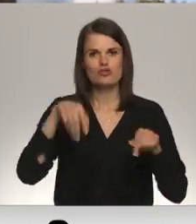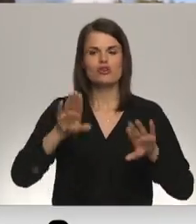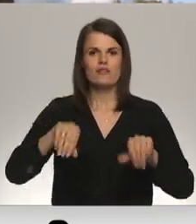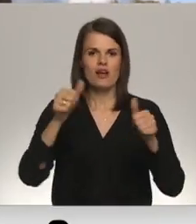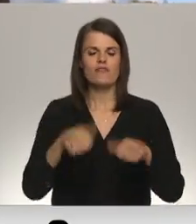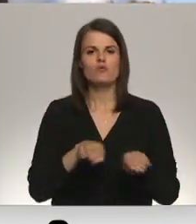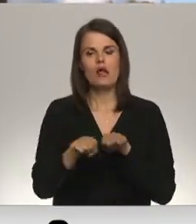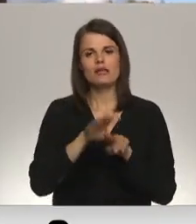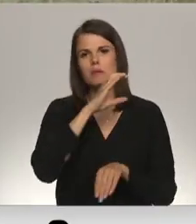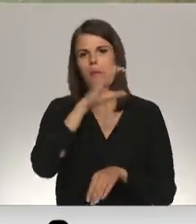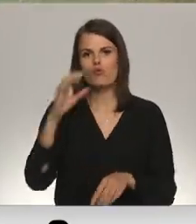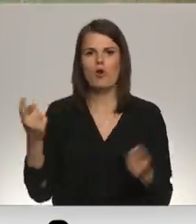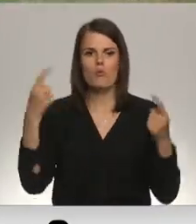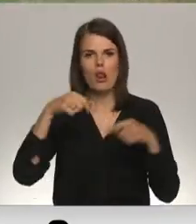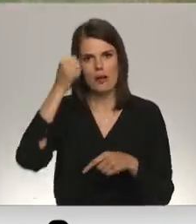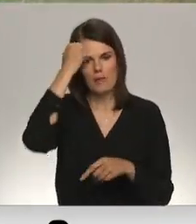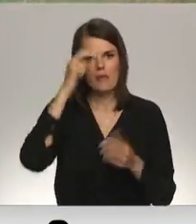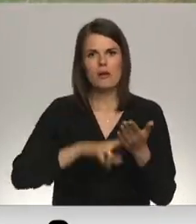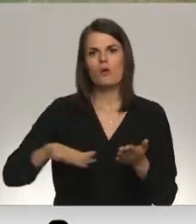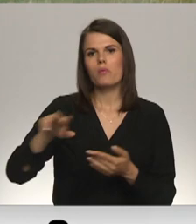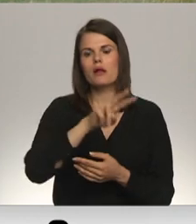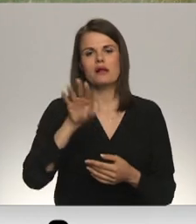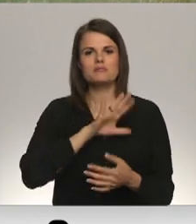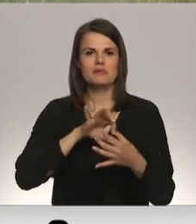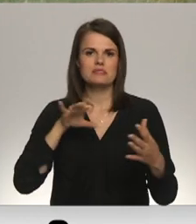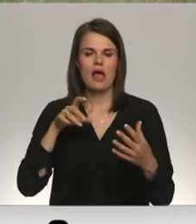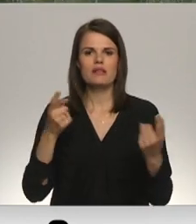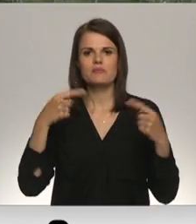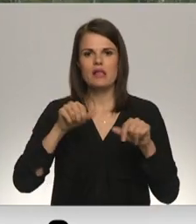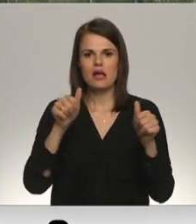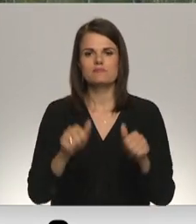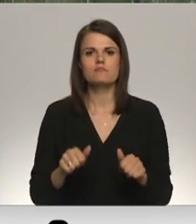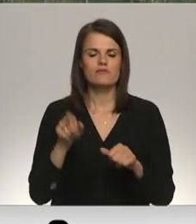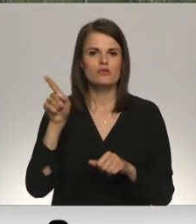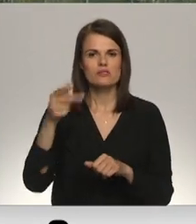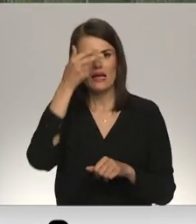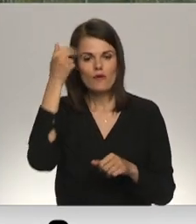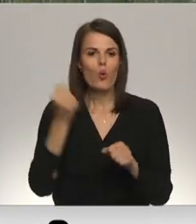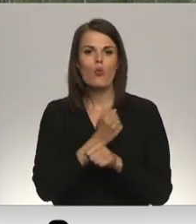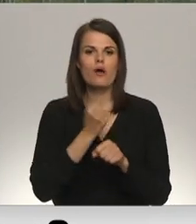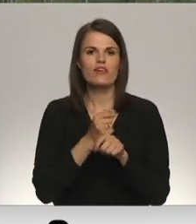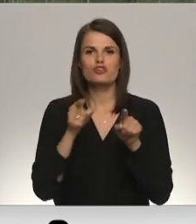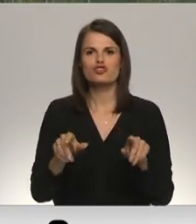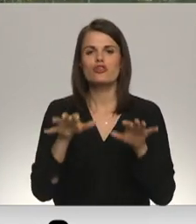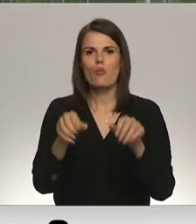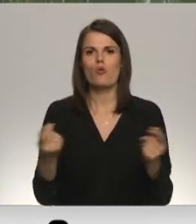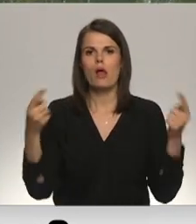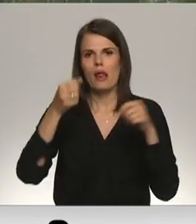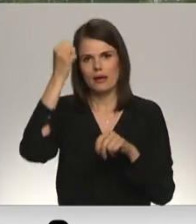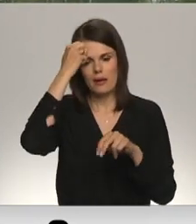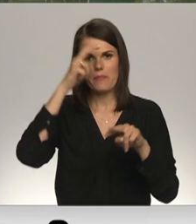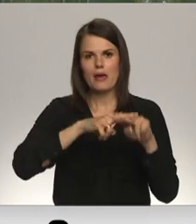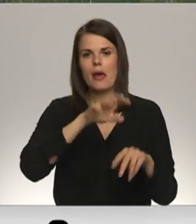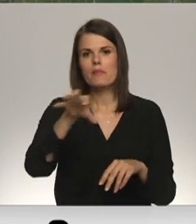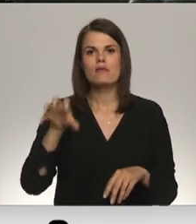padomu laika piemenekļu pārku, kāds pēc neatkarības atjaunošanas izveidots Lietuvā. Jautājums, ko darīt ar šādiem okupācijas laika piemenekļiem